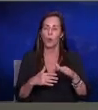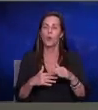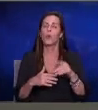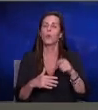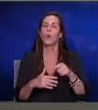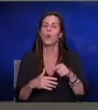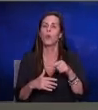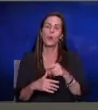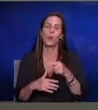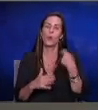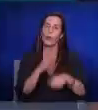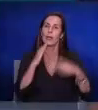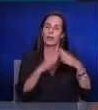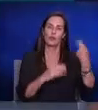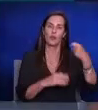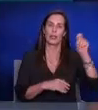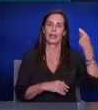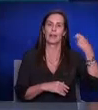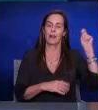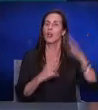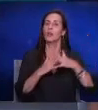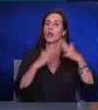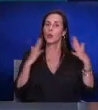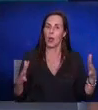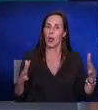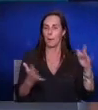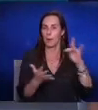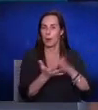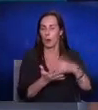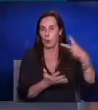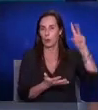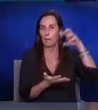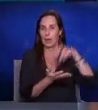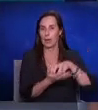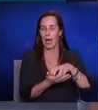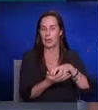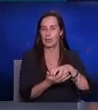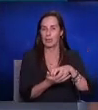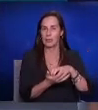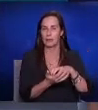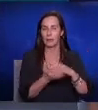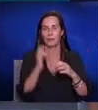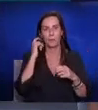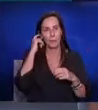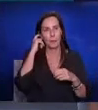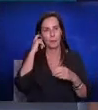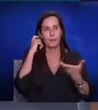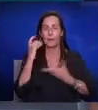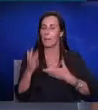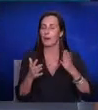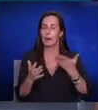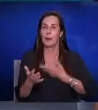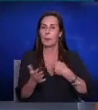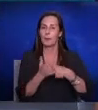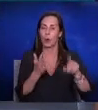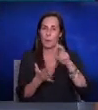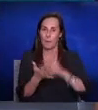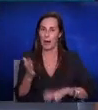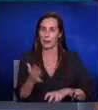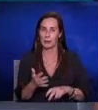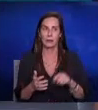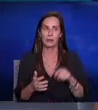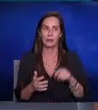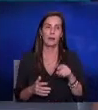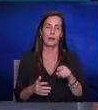דירה יקרה יותר, גדולה יותר, במקום מרכזי יותר ונגיד, אנשים האלה פטורים היום ממס והדרך, אתה אומר,